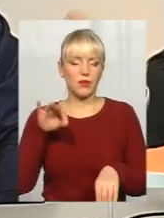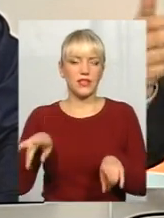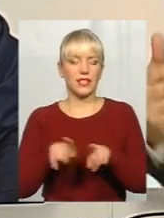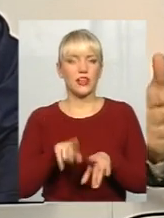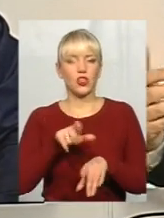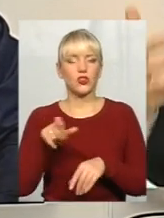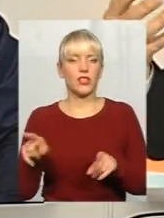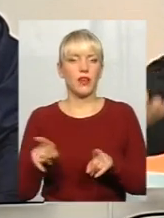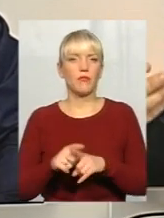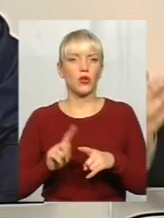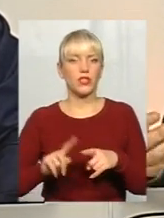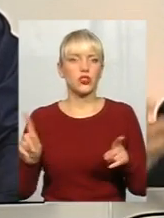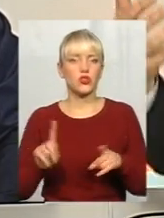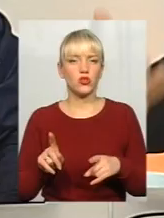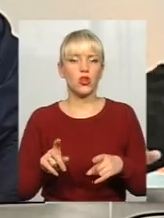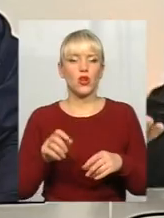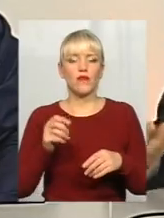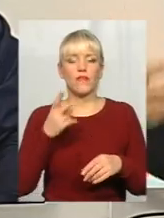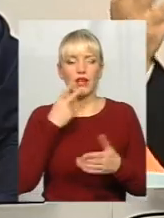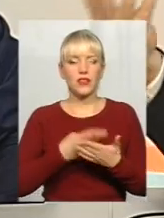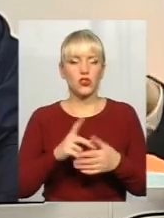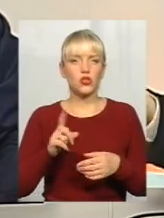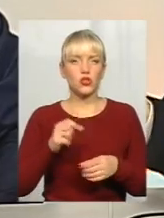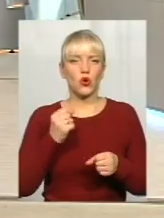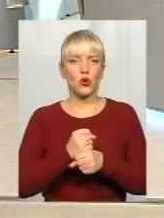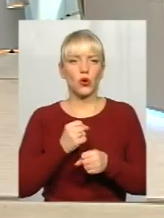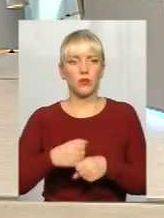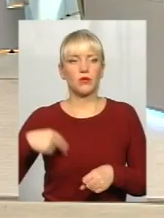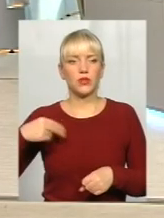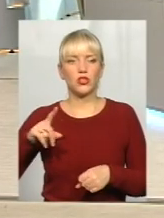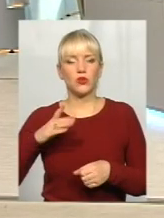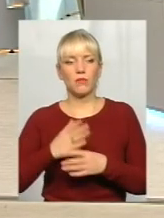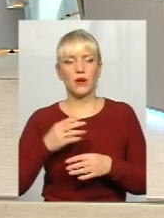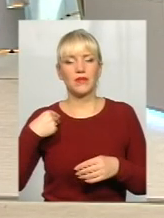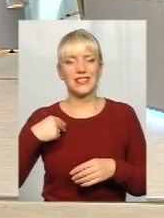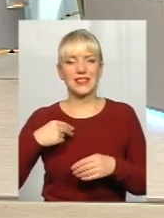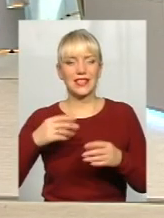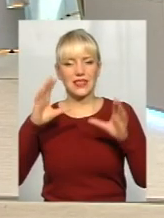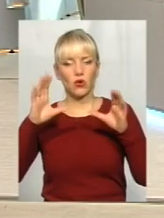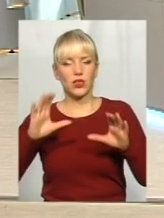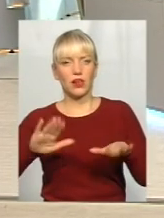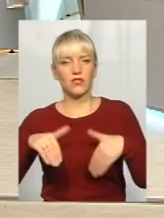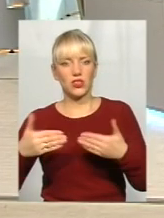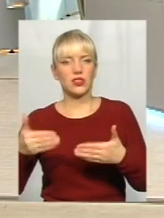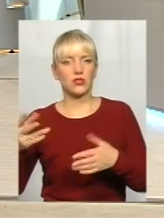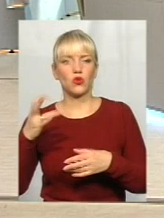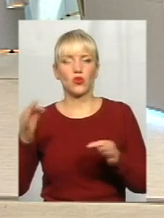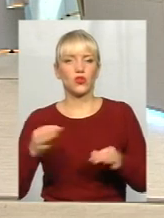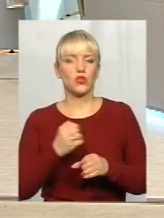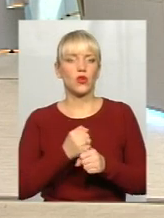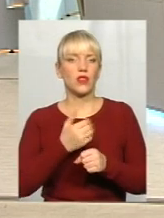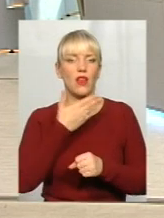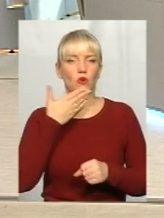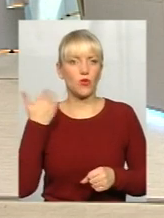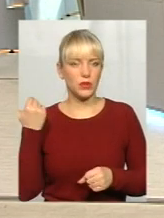вказує, що робить президент, що президент має на законодавчу ініціативу, він видає укази, а вони нічого не роблять, не